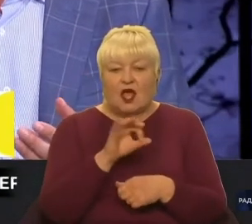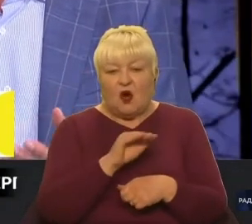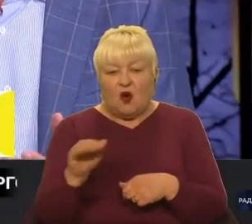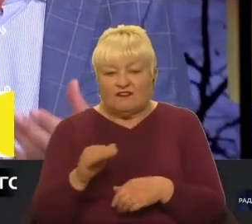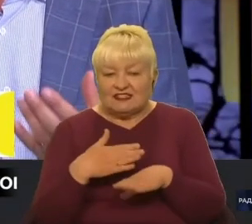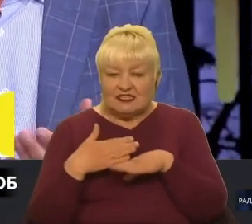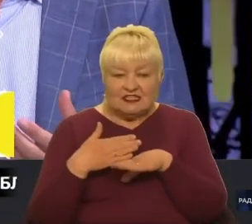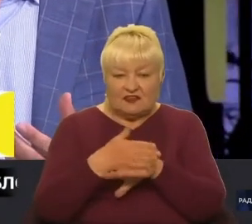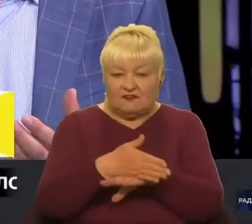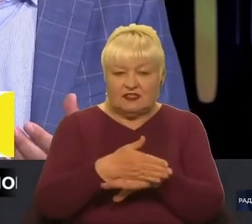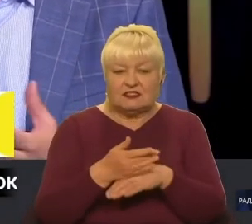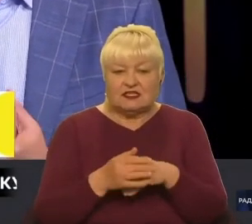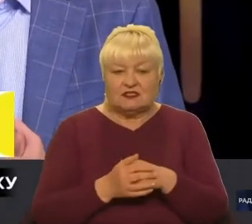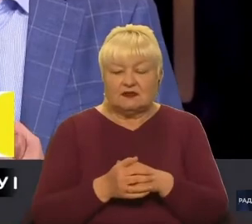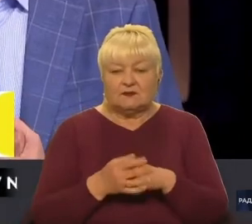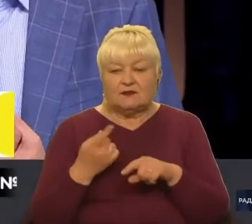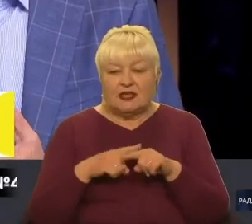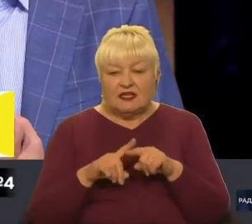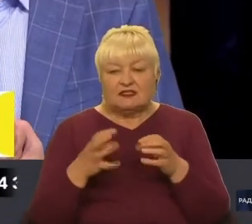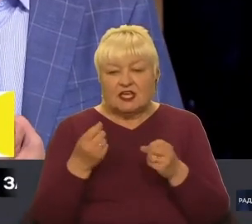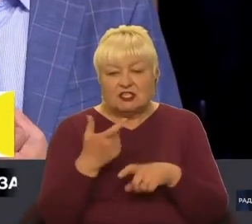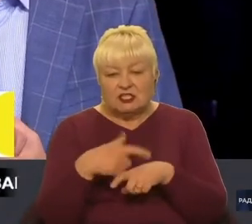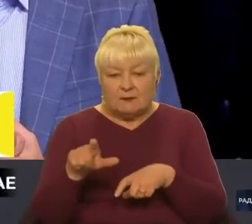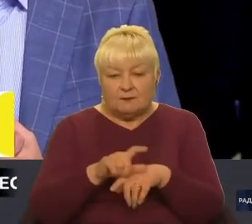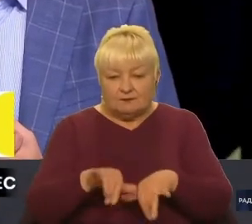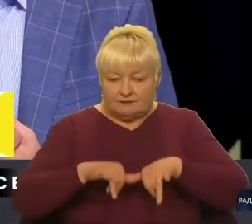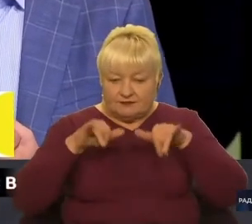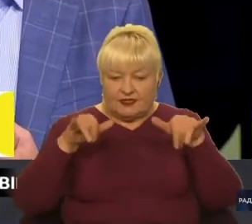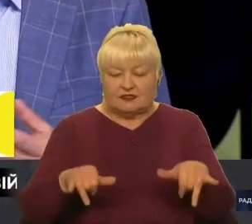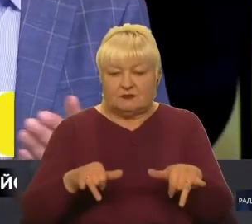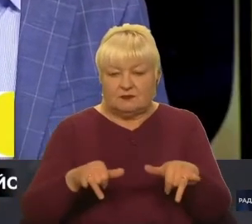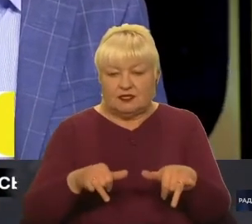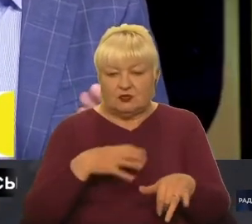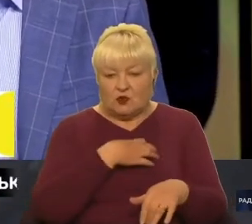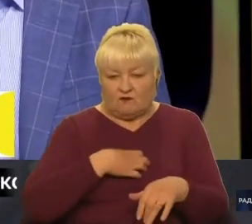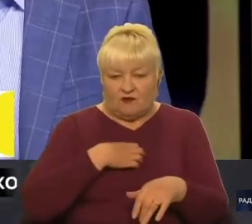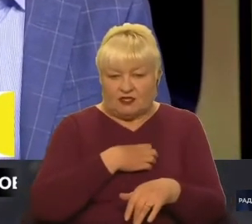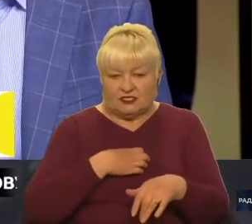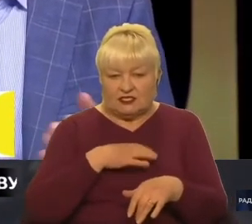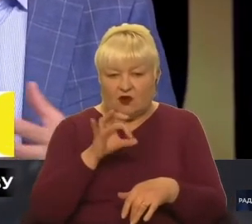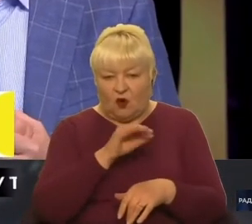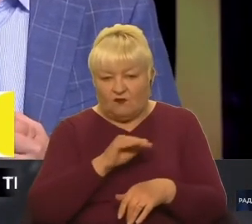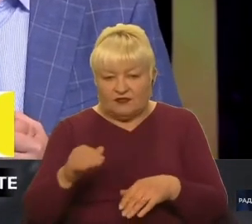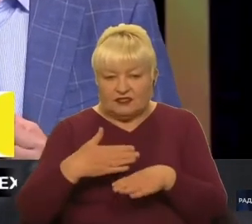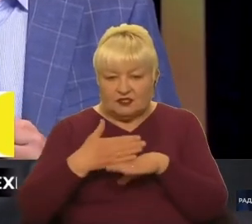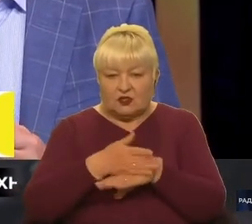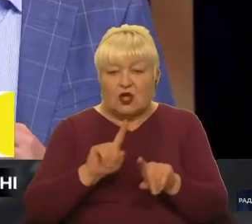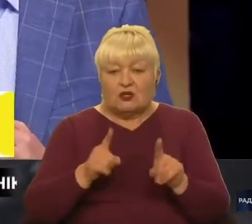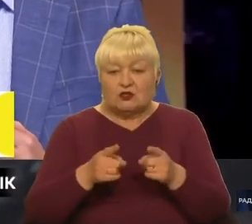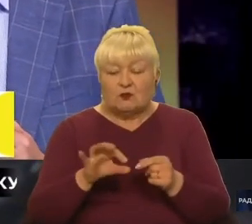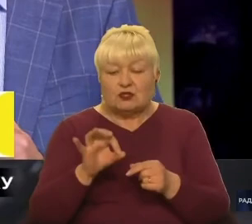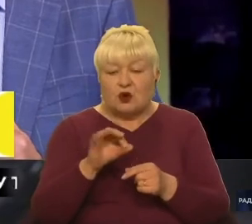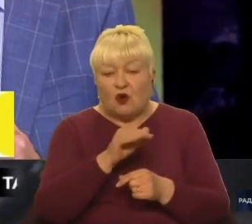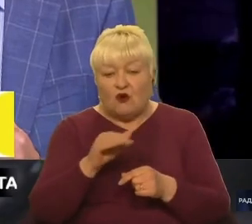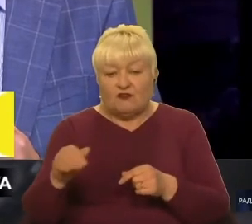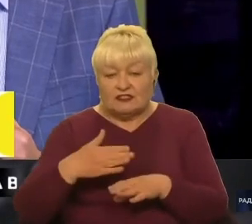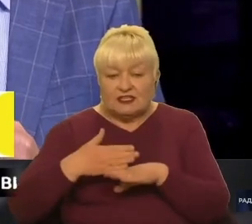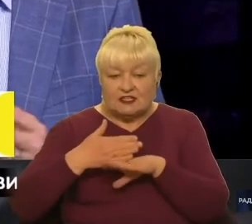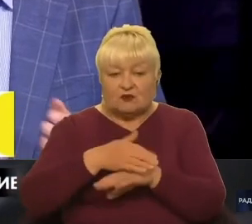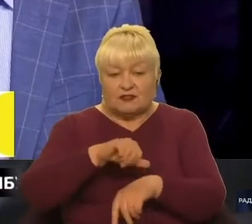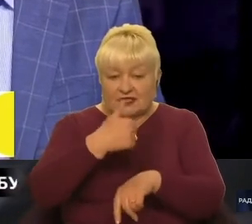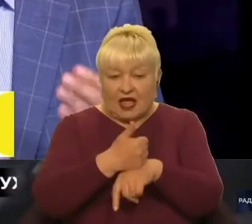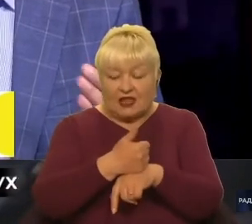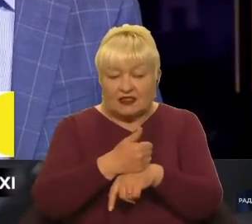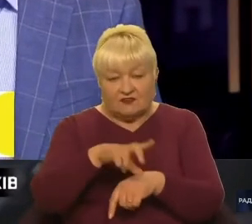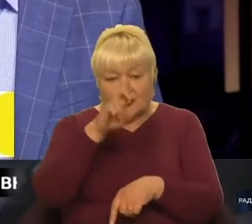візит, це ще більше збільшує вагу офіційного візиту, тому що офіційний візит глави держави навіть в